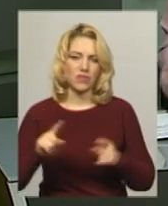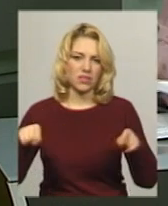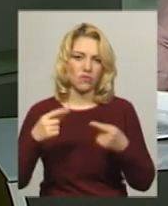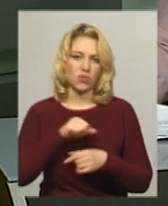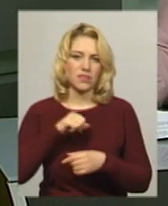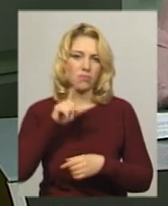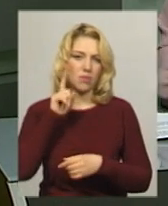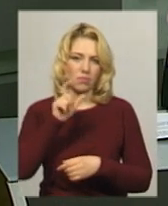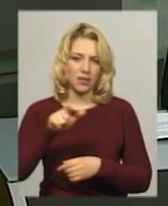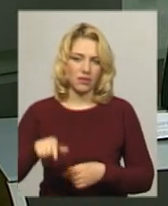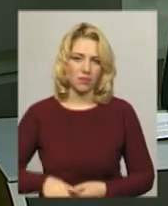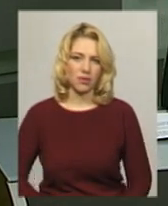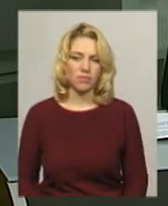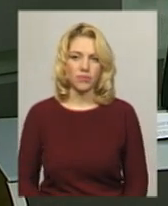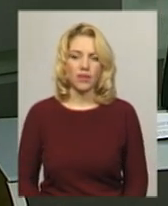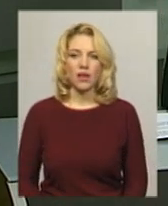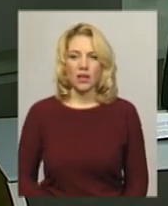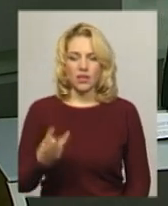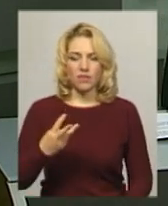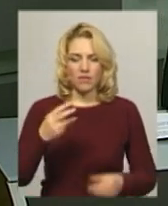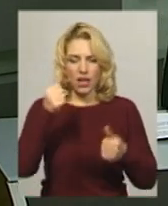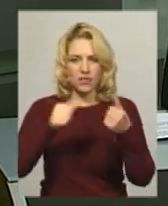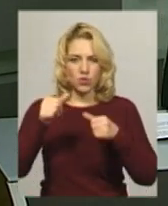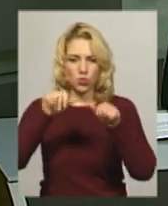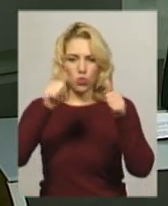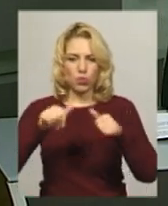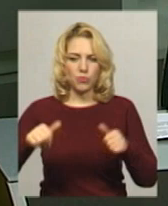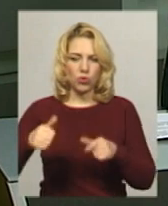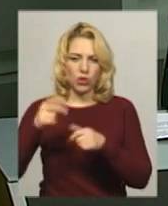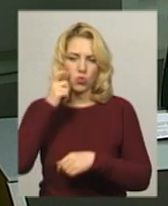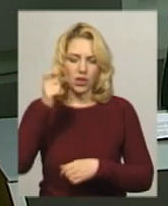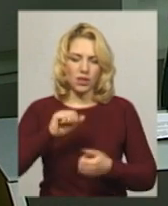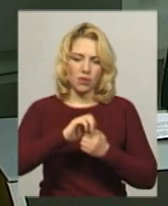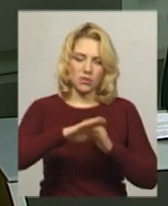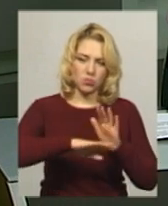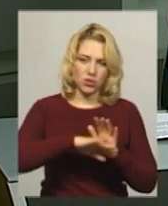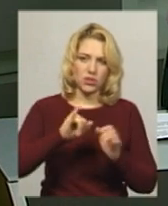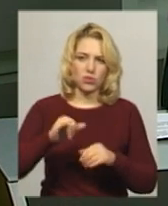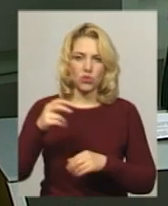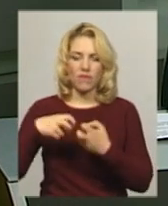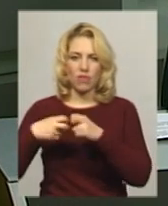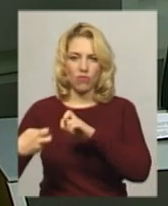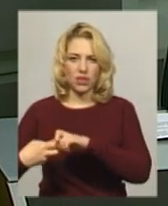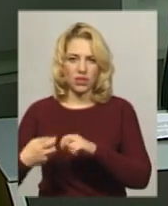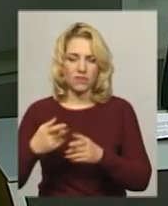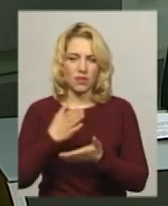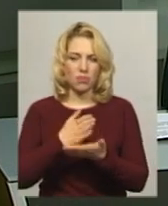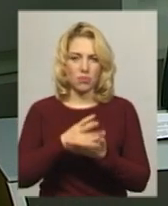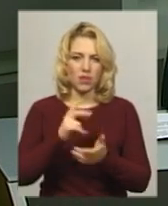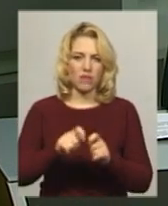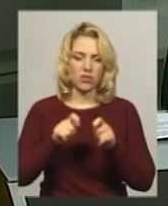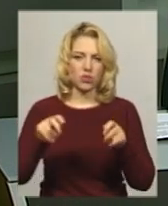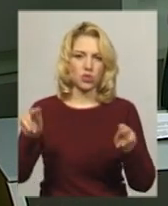року. Два скульптури України – Сергій Кляпетуро з Кам'єнця Подільського та Богдан Гладкий з Івано-Франківська – перебувають на